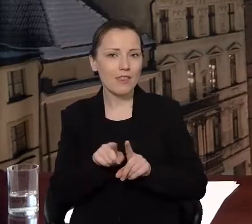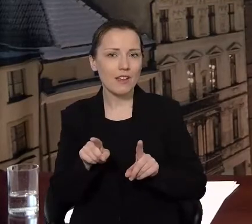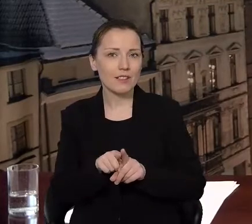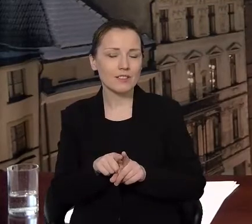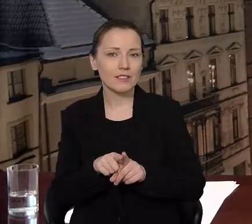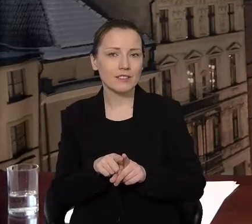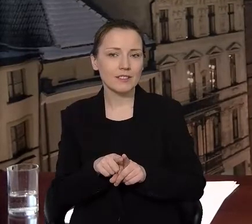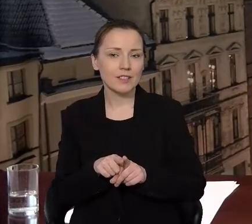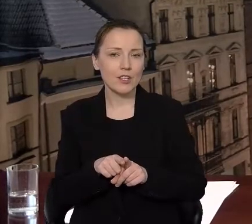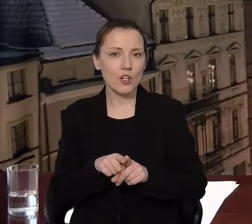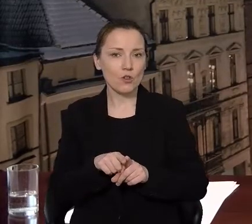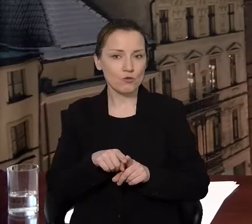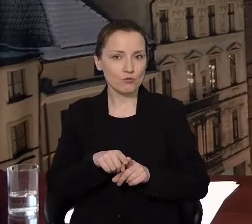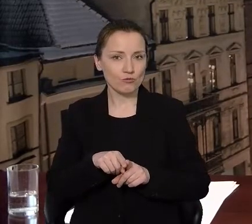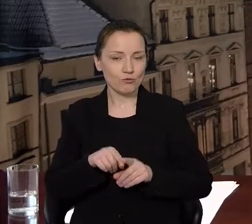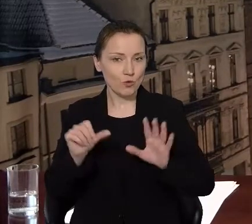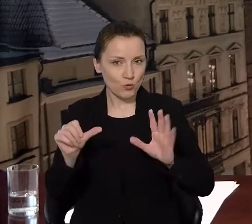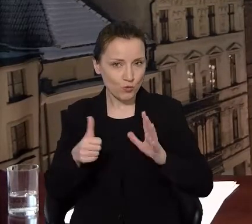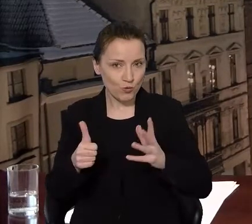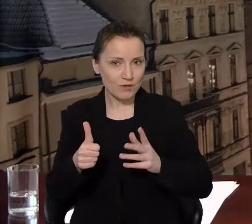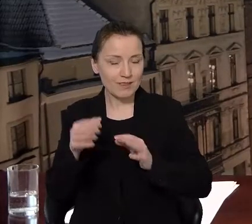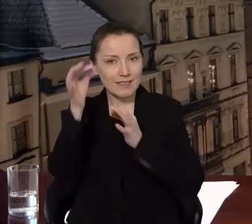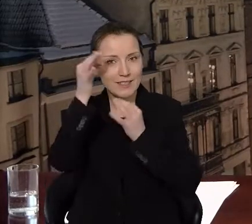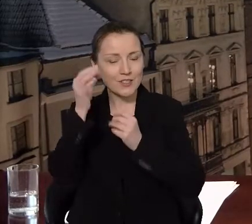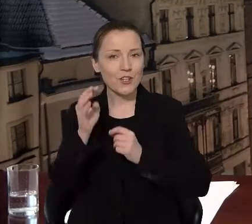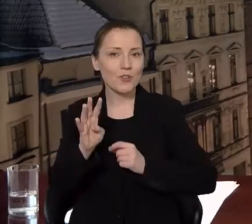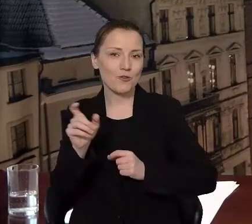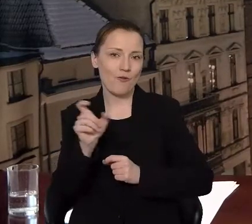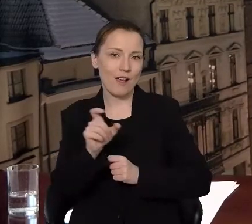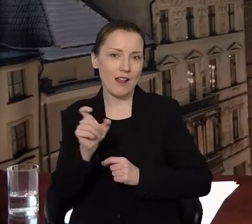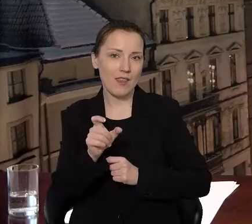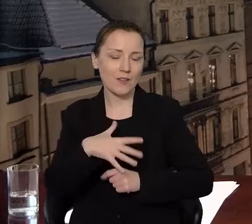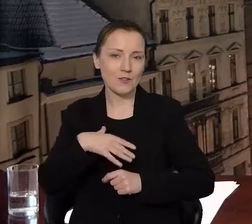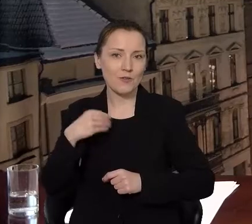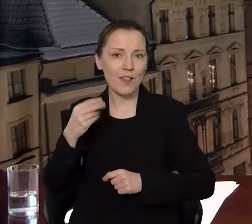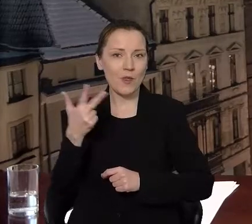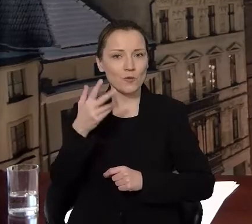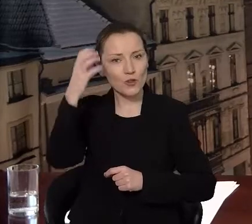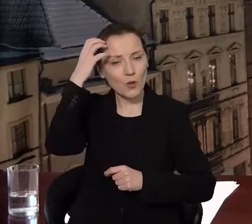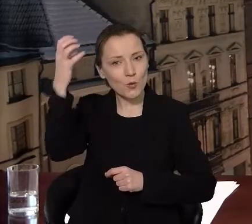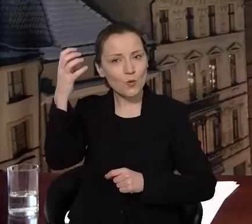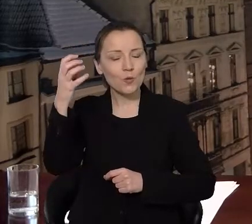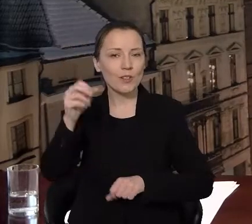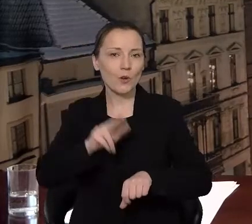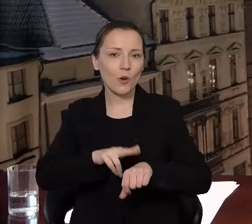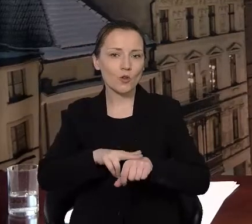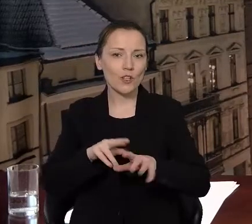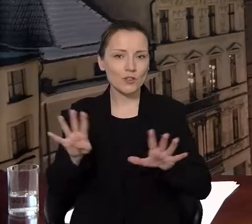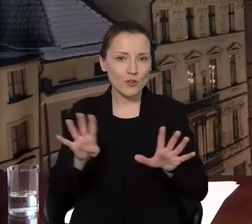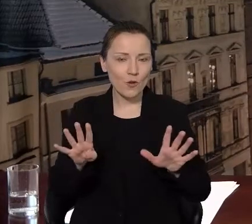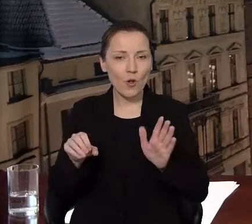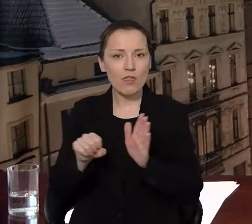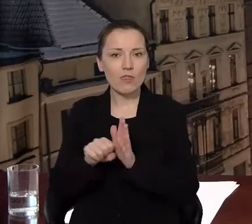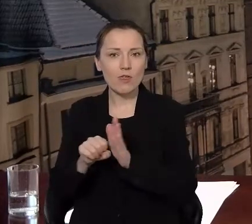czwartek 6 stycznia Święto Trzech Króli od 9 do 15.30 w Zakładzie